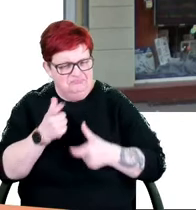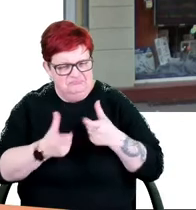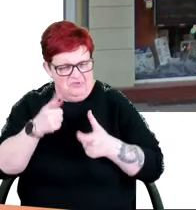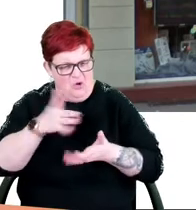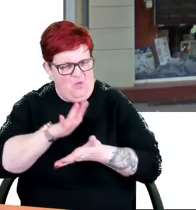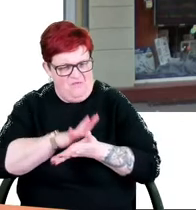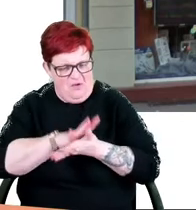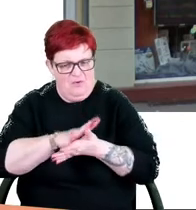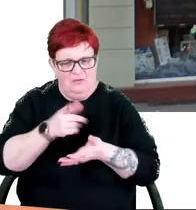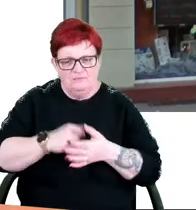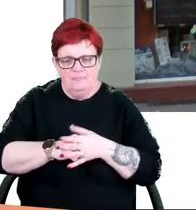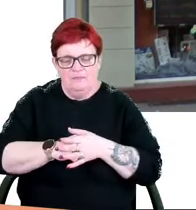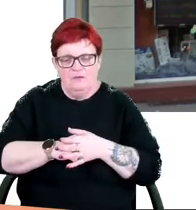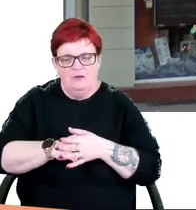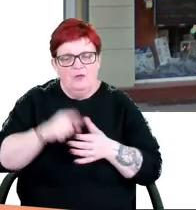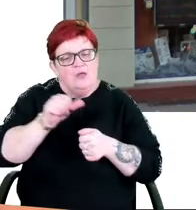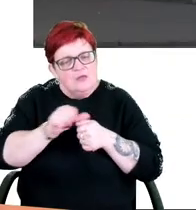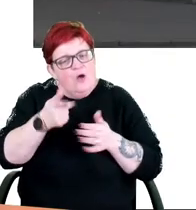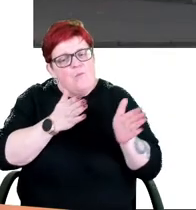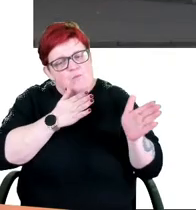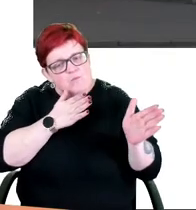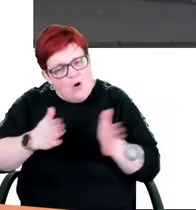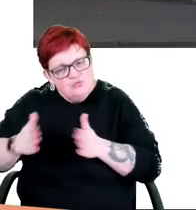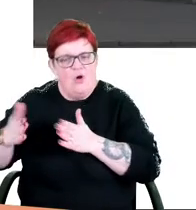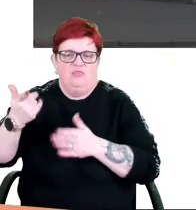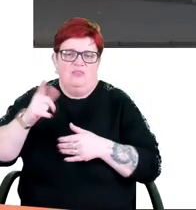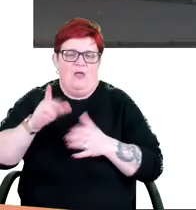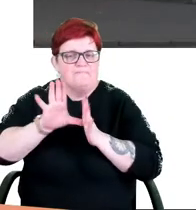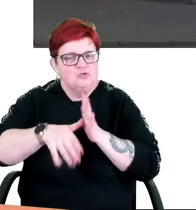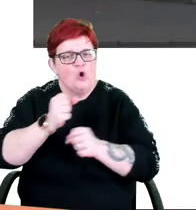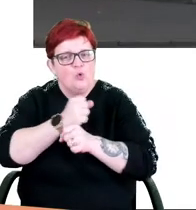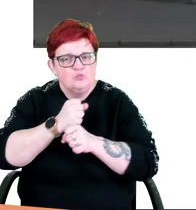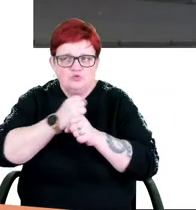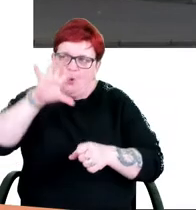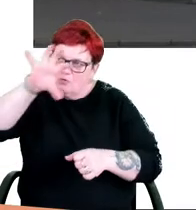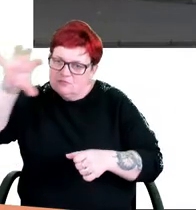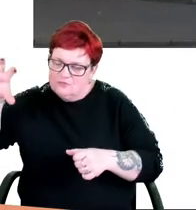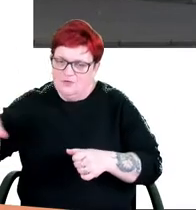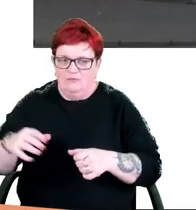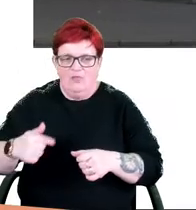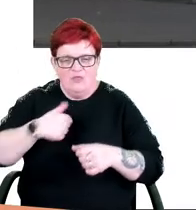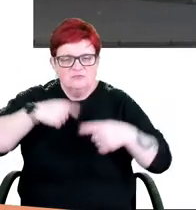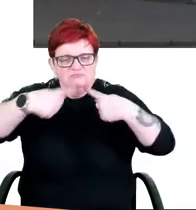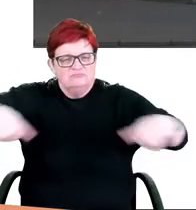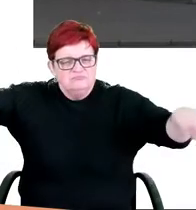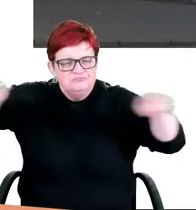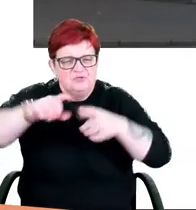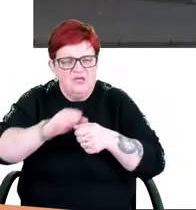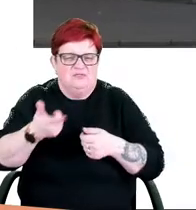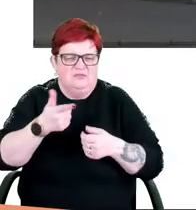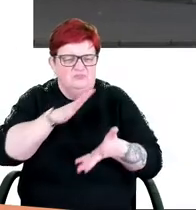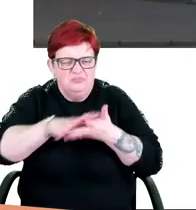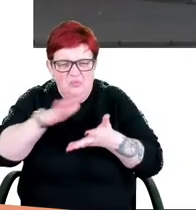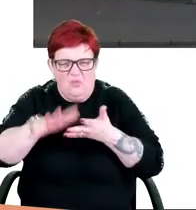tej uchwały jest uporządkowanie przestrzeni Miasta Grudziądza. Nasza przestrzeń jest zaśmiecona